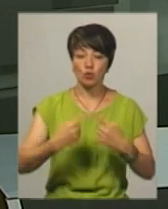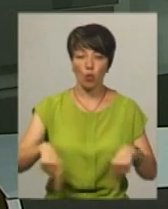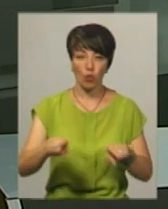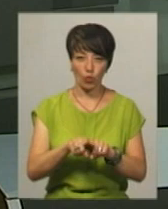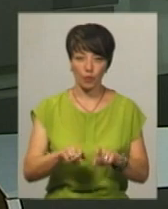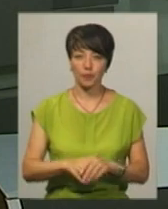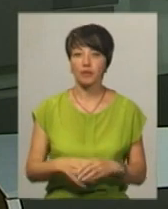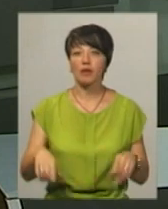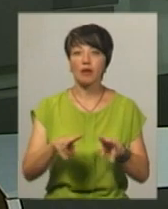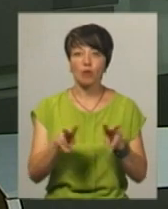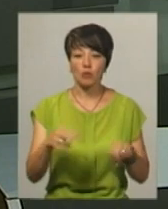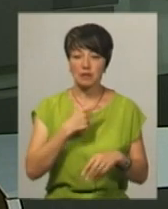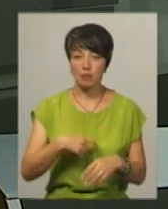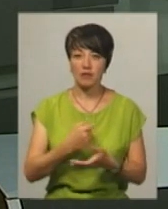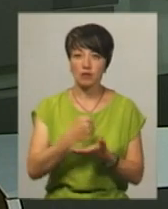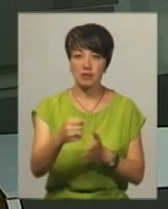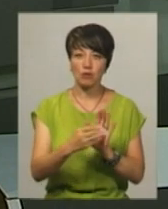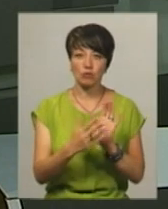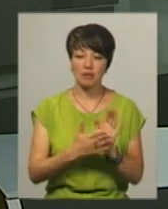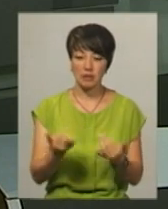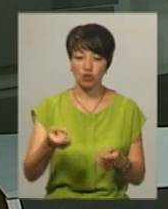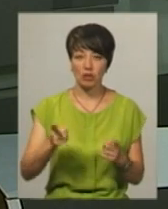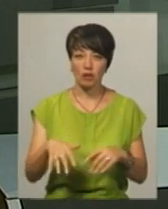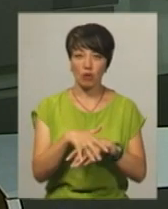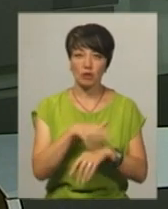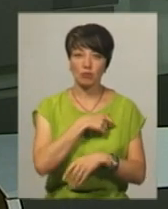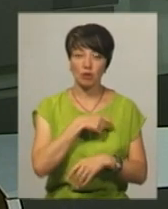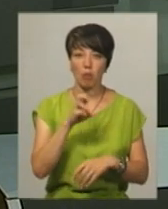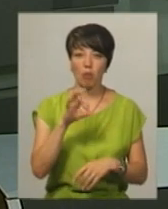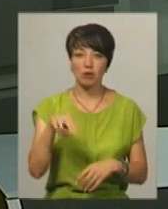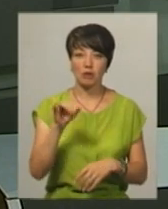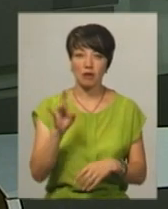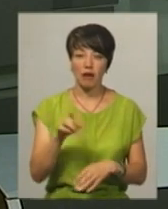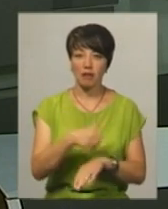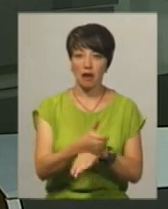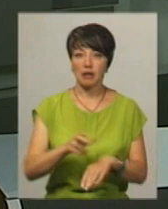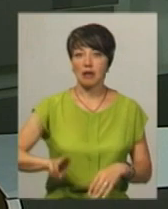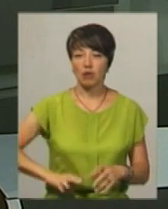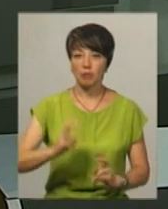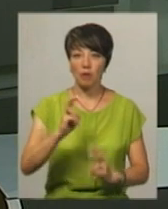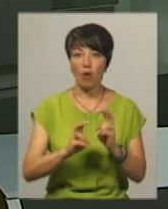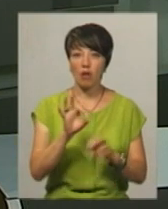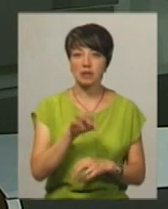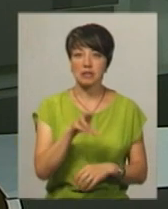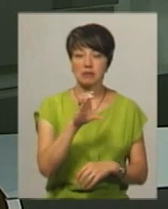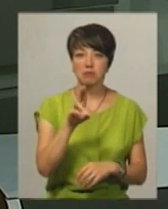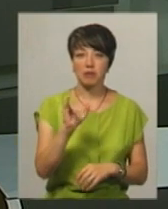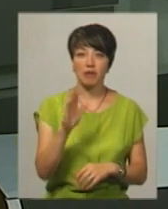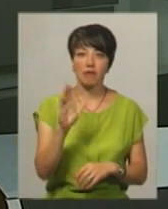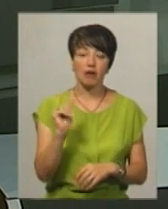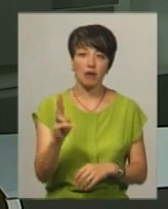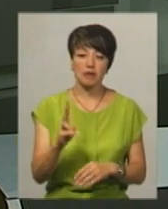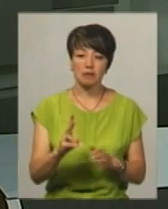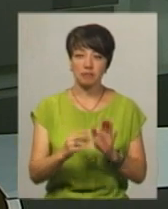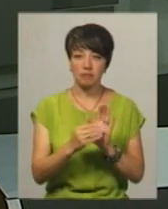округом. Також як самовисуванці зареєстровані чинний народний депутат Віктор Бондар та генеральний директор підприємства Олександр Співак. Вони